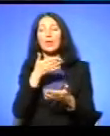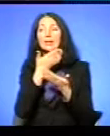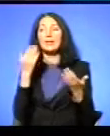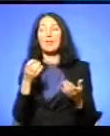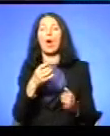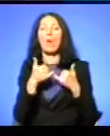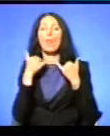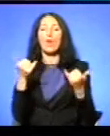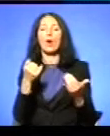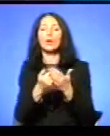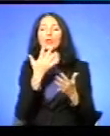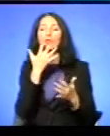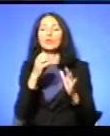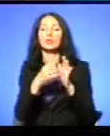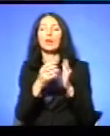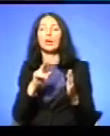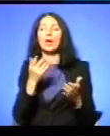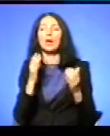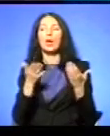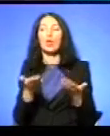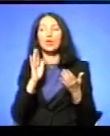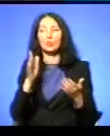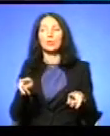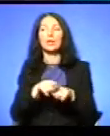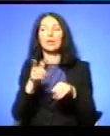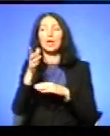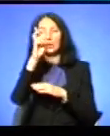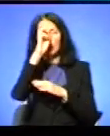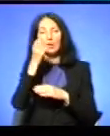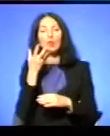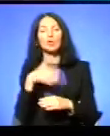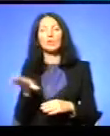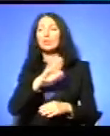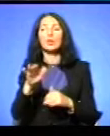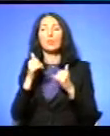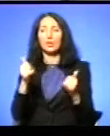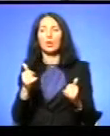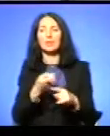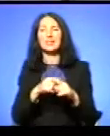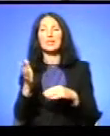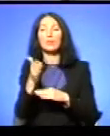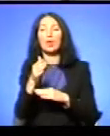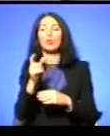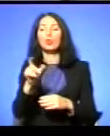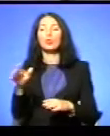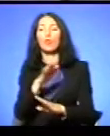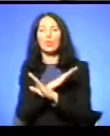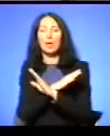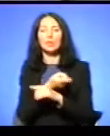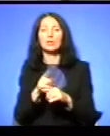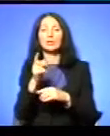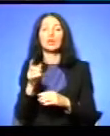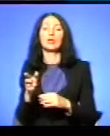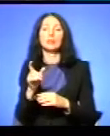як може відбутися така держава, коли всі не поважають цього? Та за цей прапор люди вмирали Та за цей прапор ламали